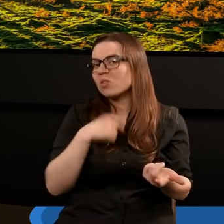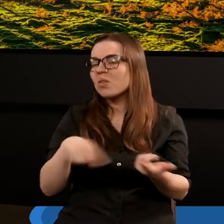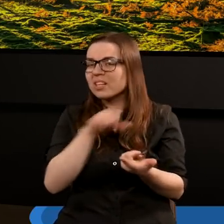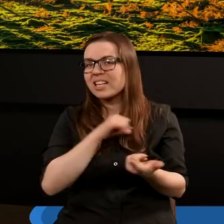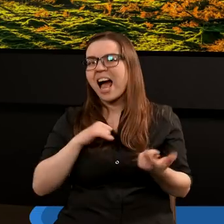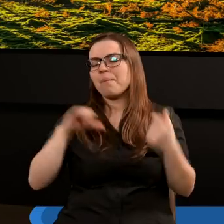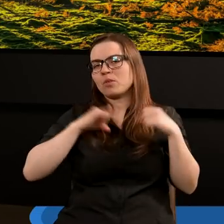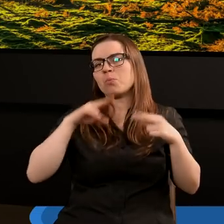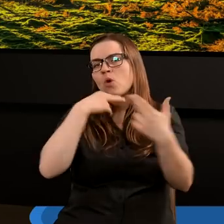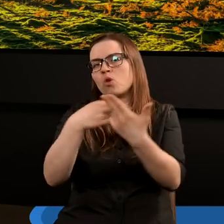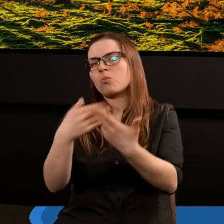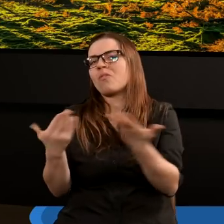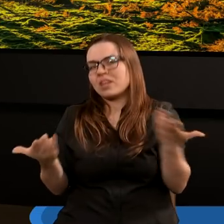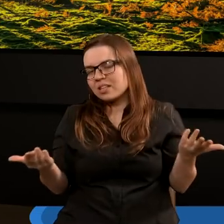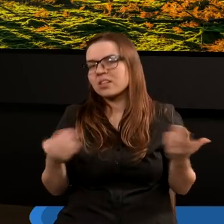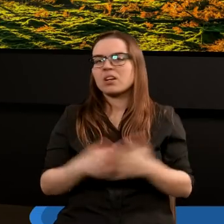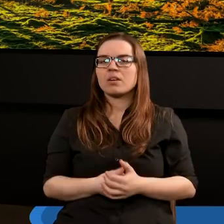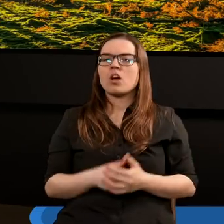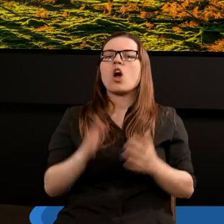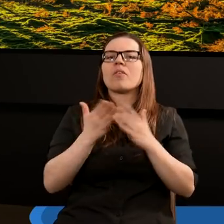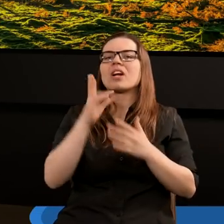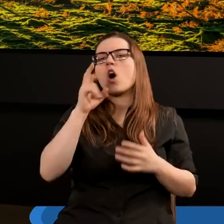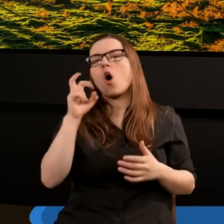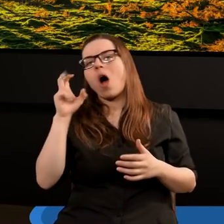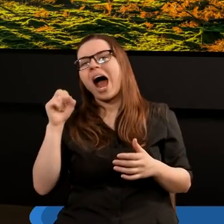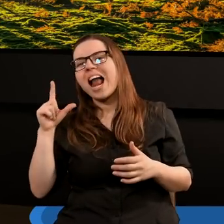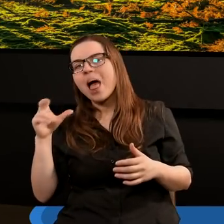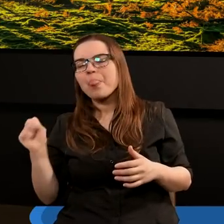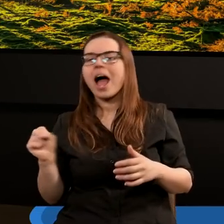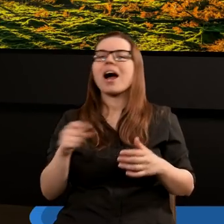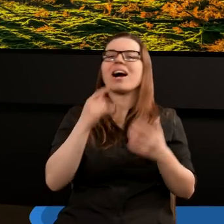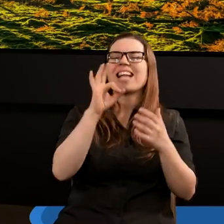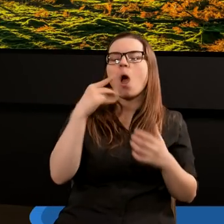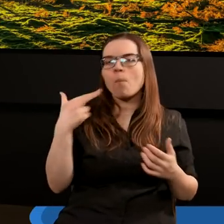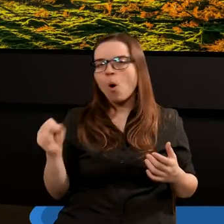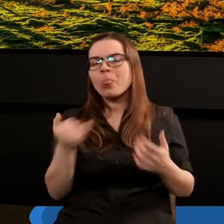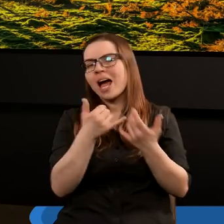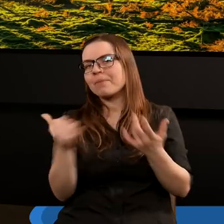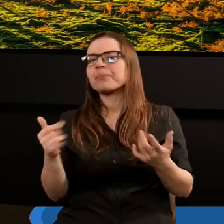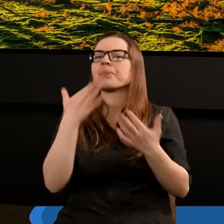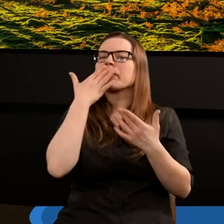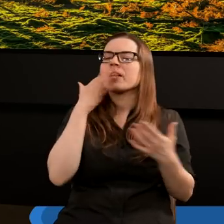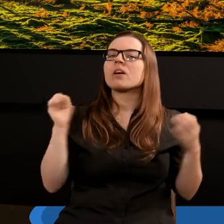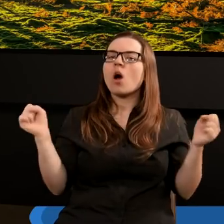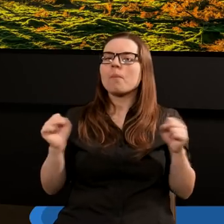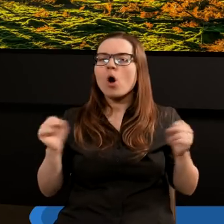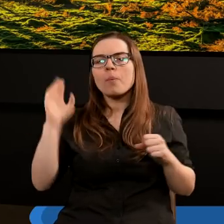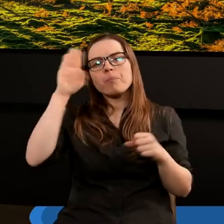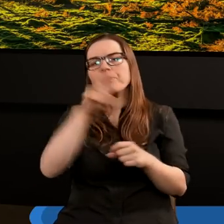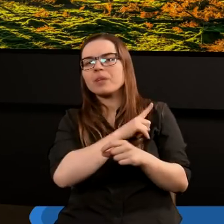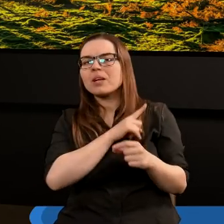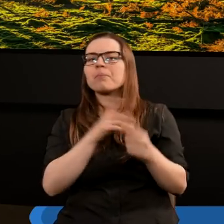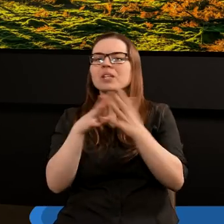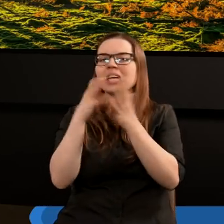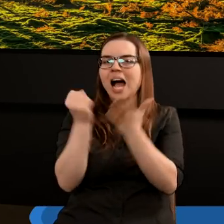sobie sami. Ale tutaj w księdze Kocheleta, czy kaznodzieje Salomona w tych fragmentach, gdy mowa o bojaźni, o przestrzeganiu